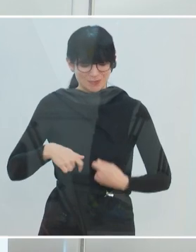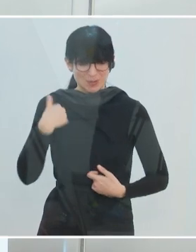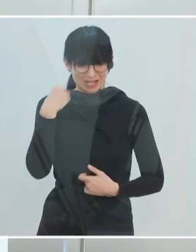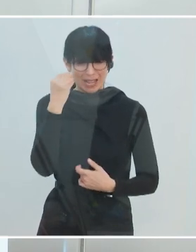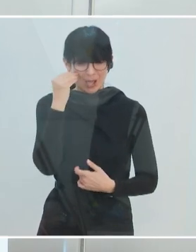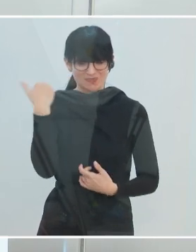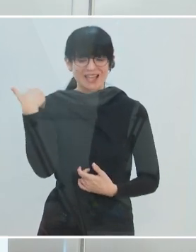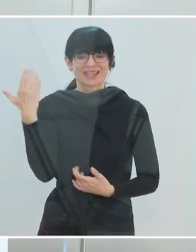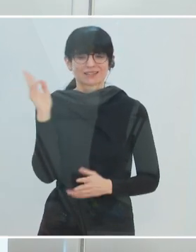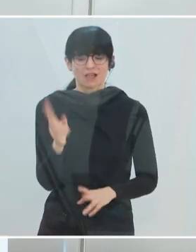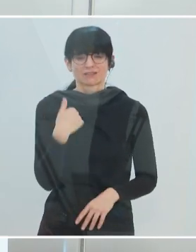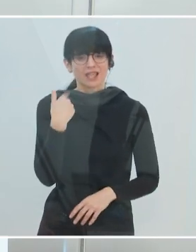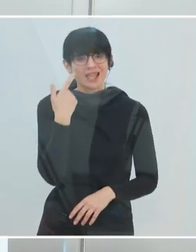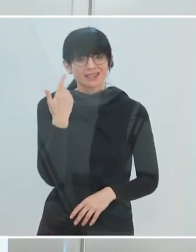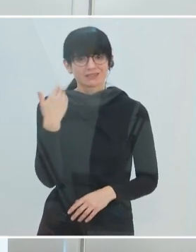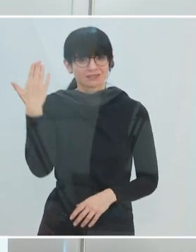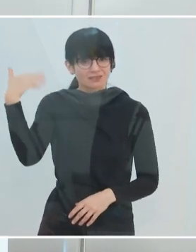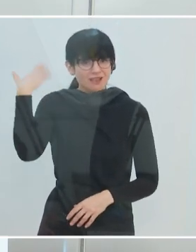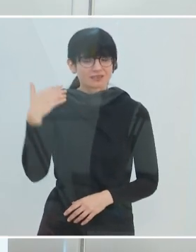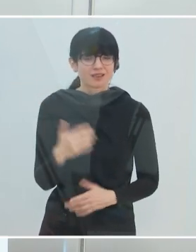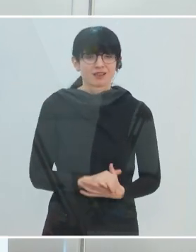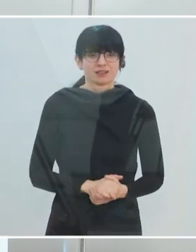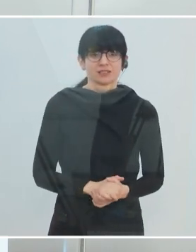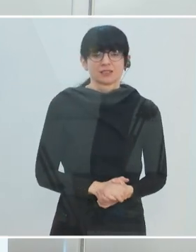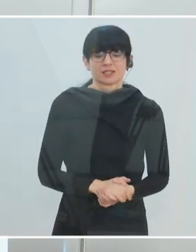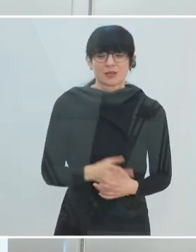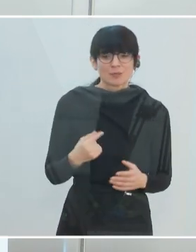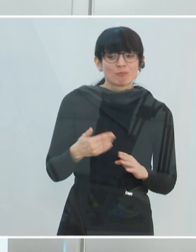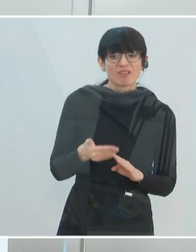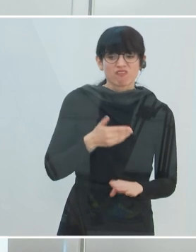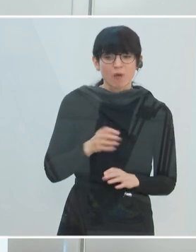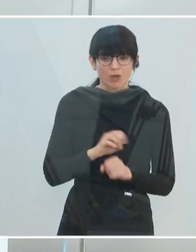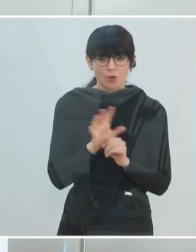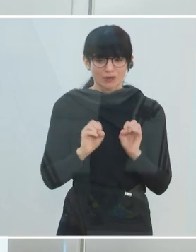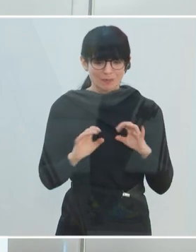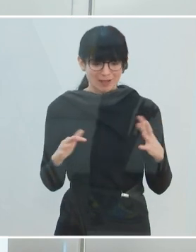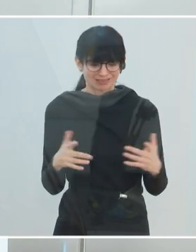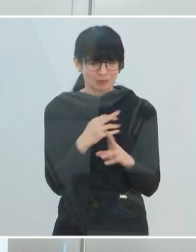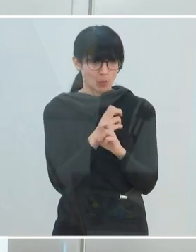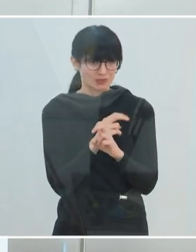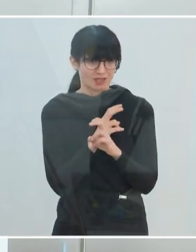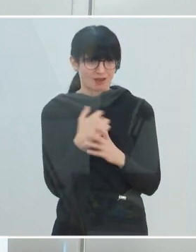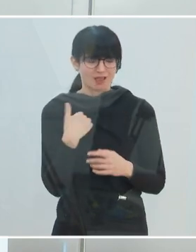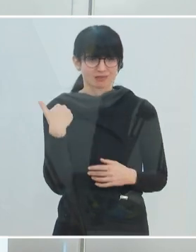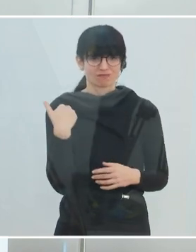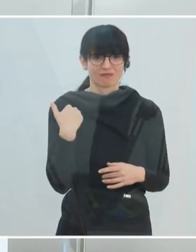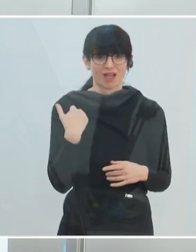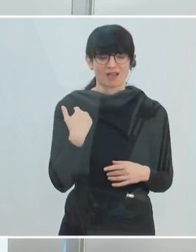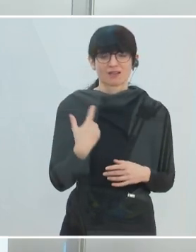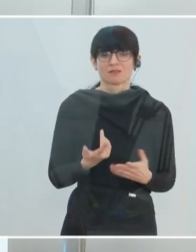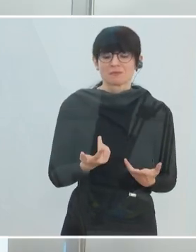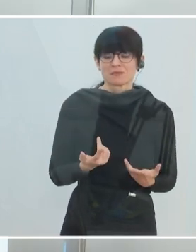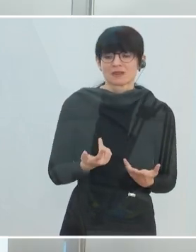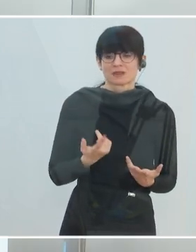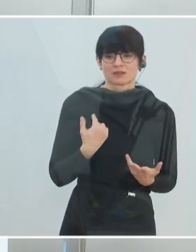geschätzt. Knapp vor Ausbruch der Pandemie auch bei uns in Österreich. Und das müssen wir mitnehmen. Das heißt, das